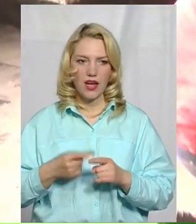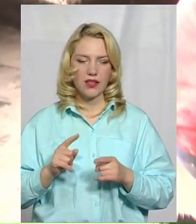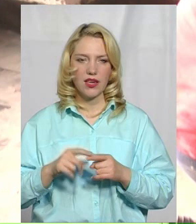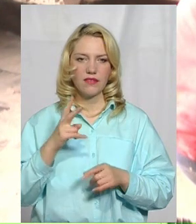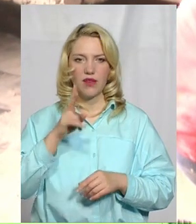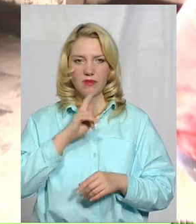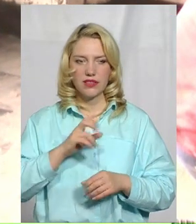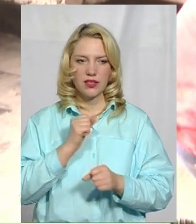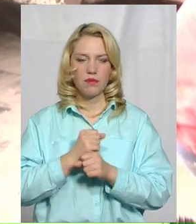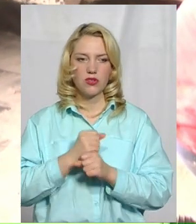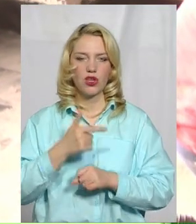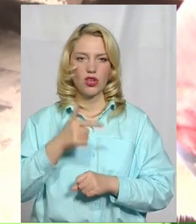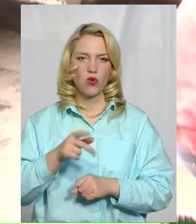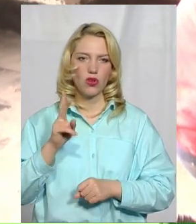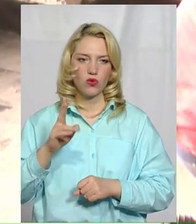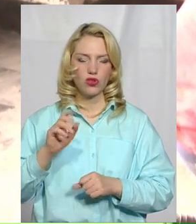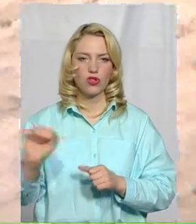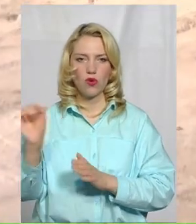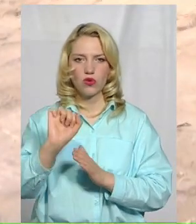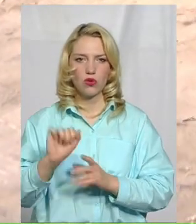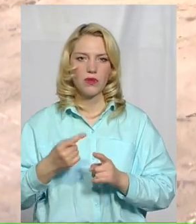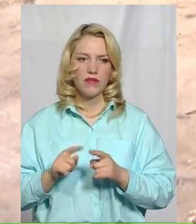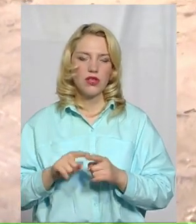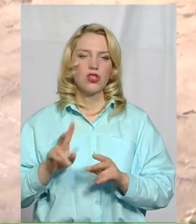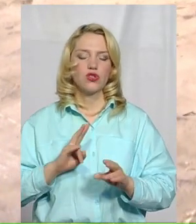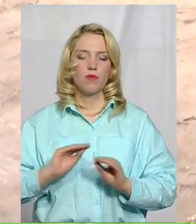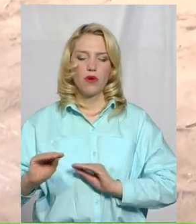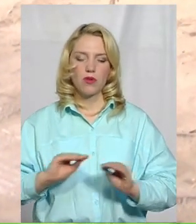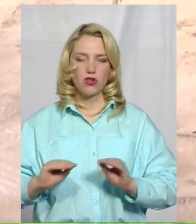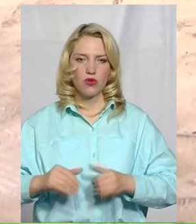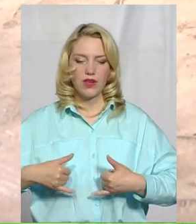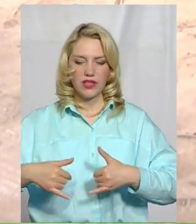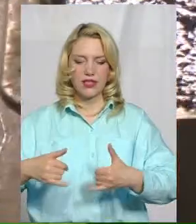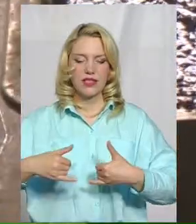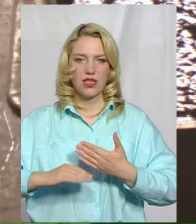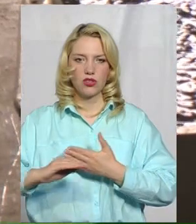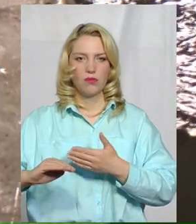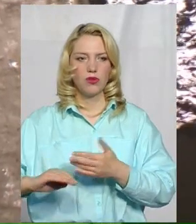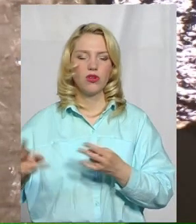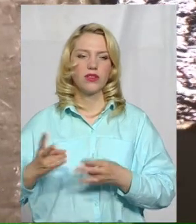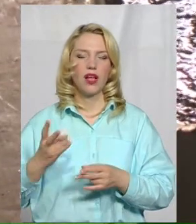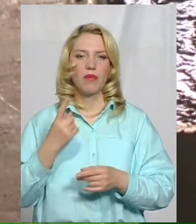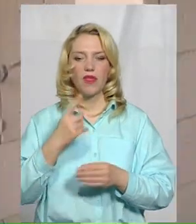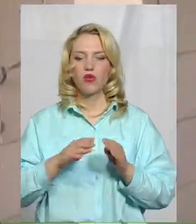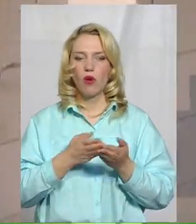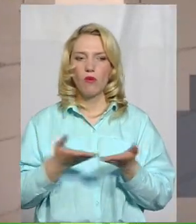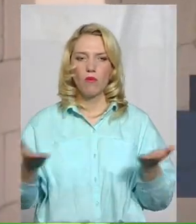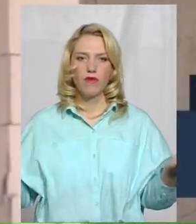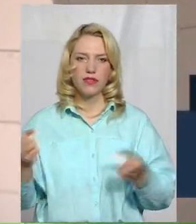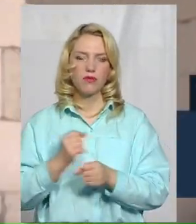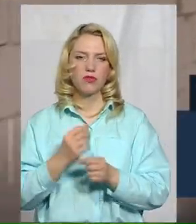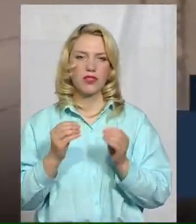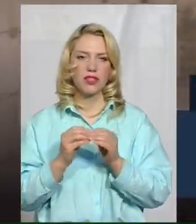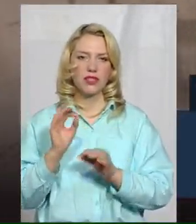оздоблювальник Григорій Кучер. Чоловік розповідає, аби облаштувати стяжки підлоги, на одному поверсі необхідно працювати близько десяти діб. Ми